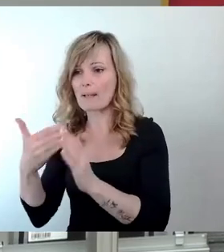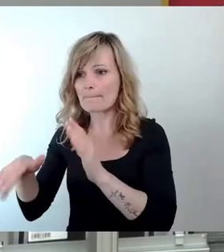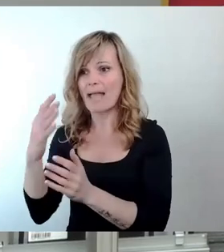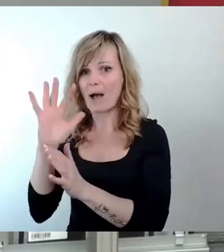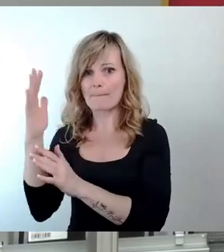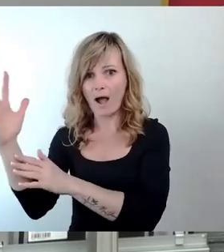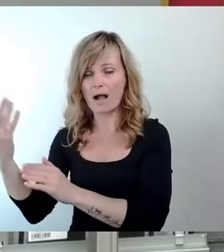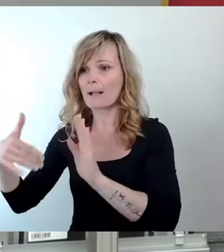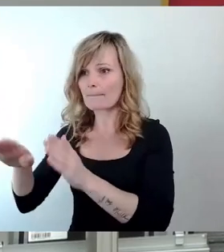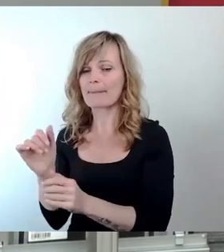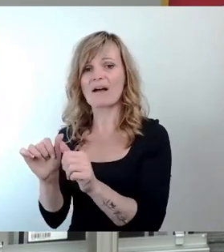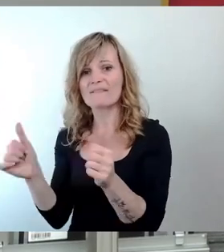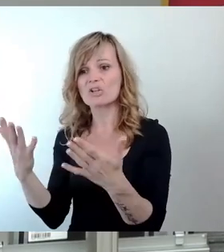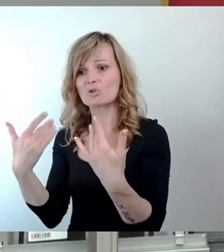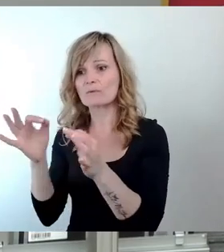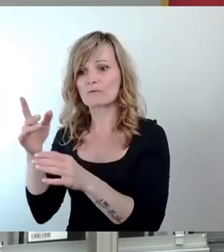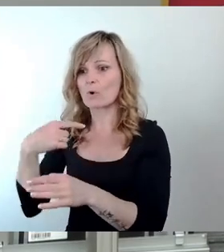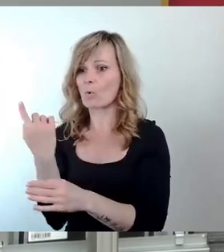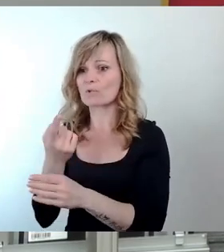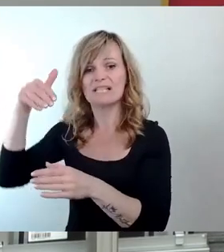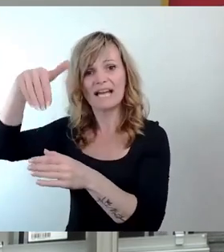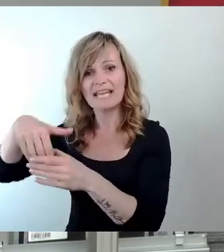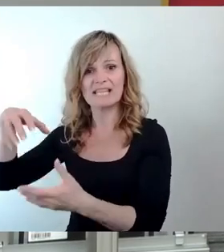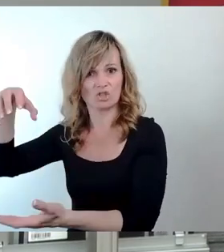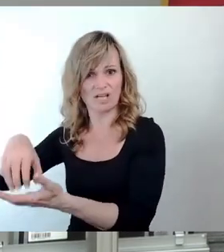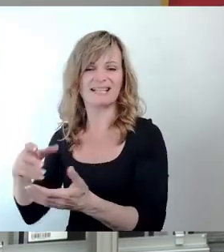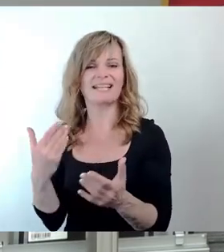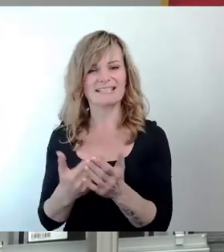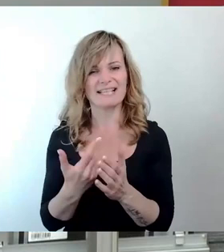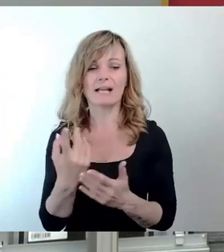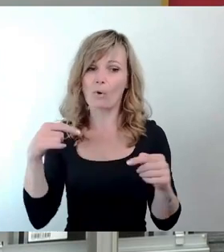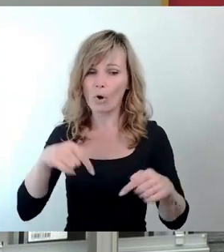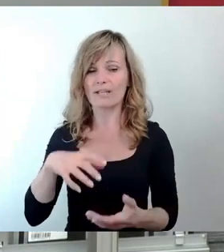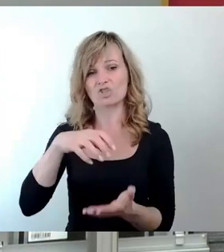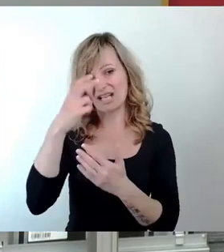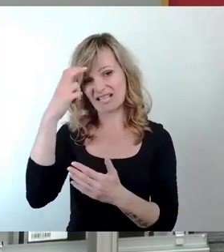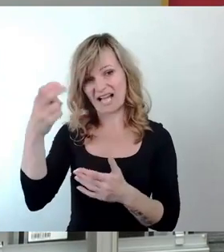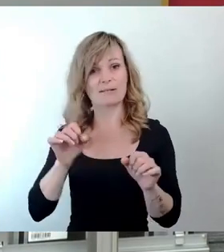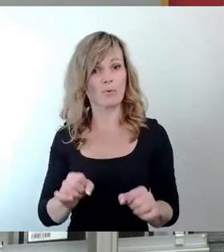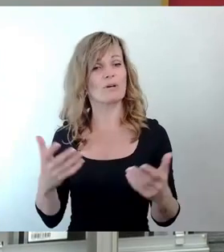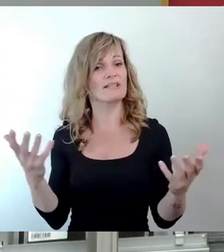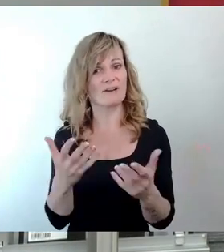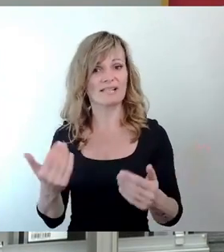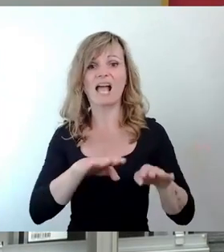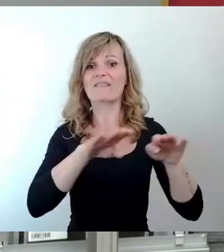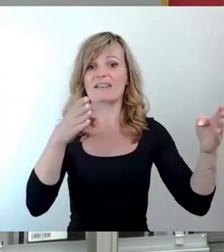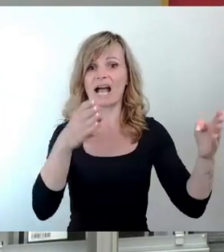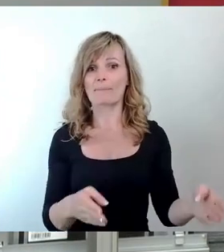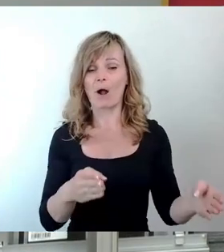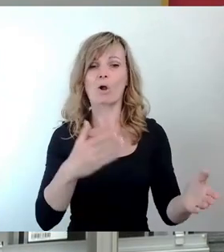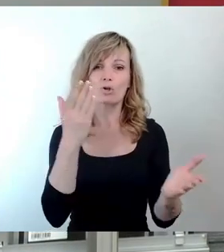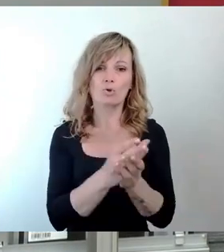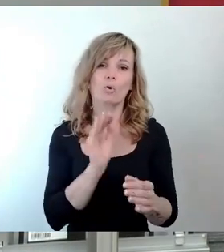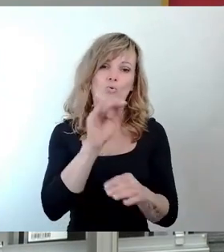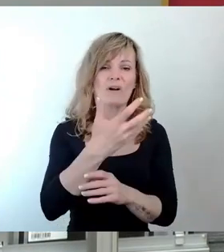Frischluft für unsere Innenstadt. Insofern hat der Stadtrat die Möglichkeit einerseits einen Flachbau in unserer ohnehin schon überwärmten Innenstadt